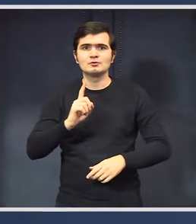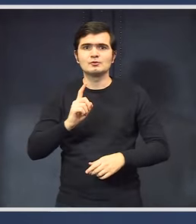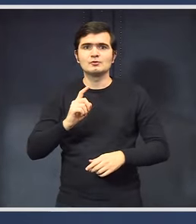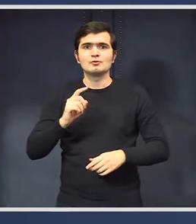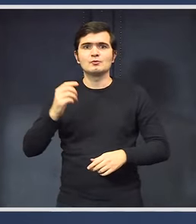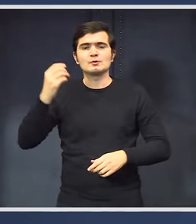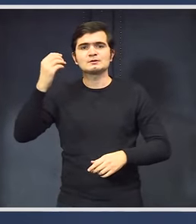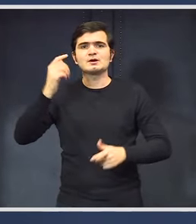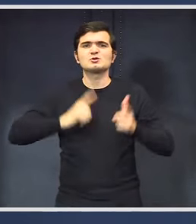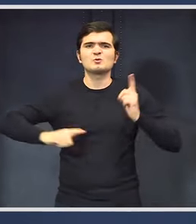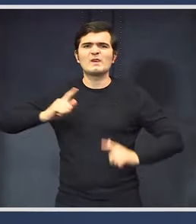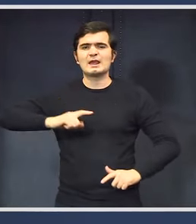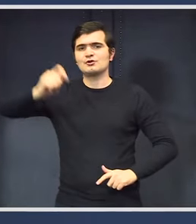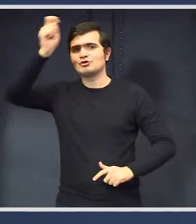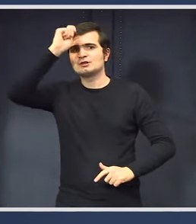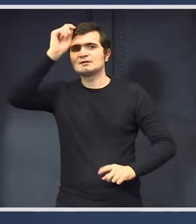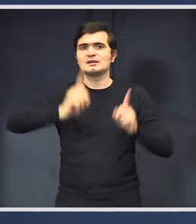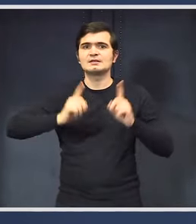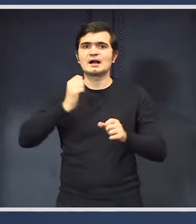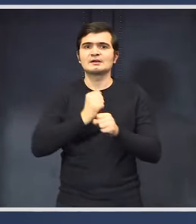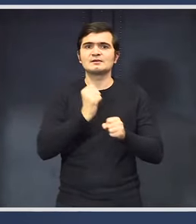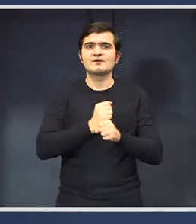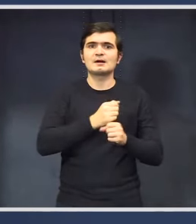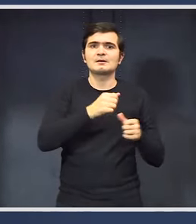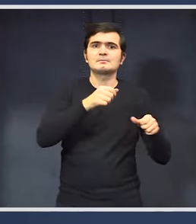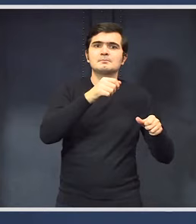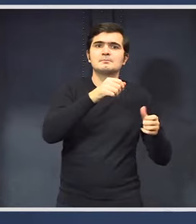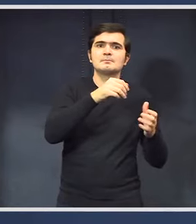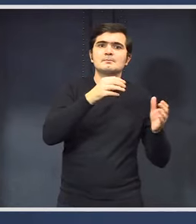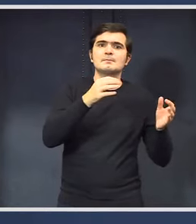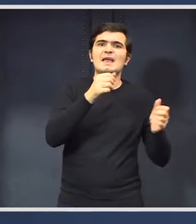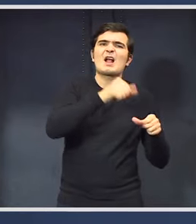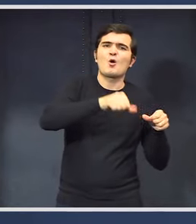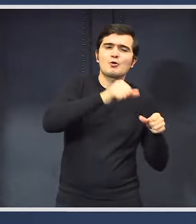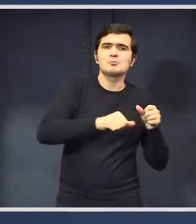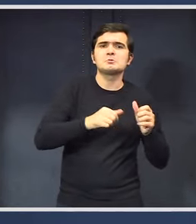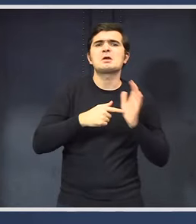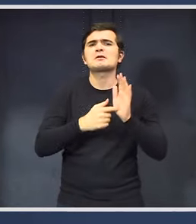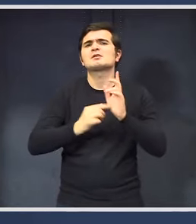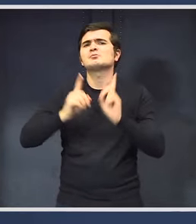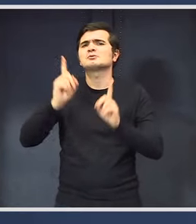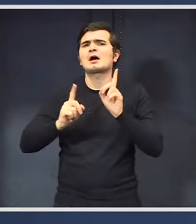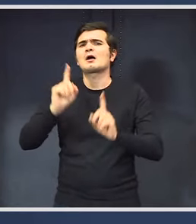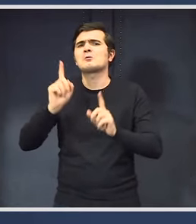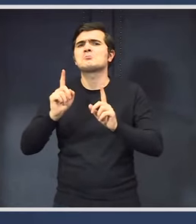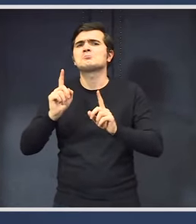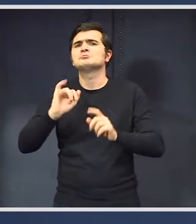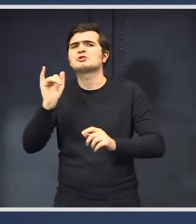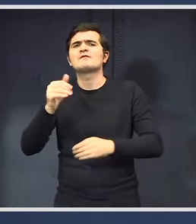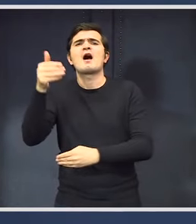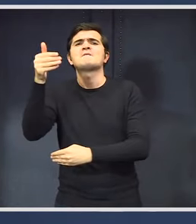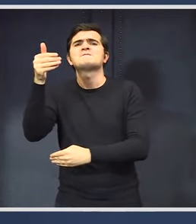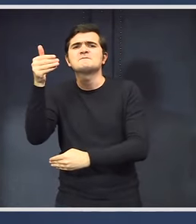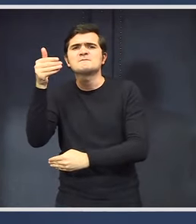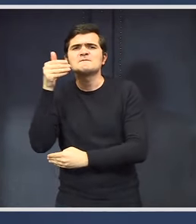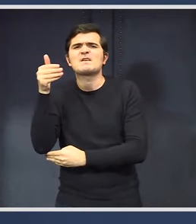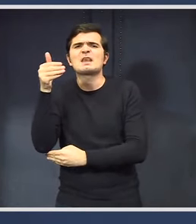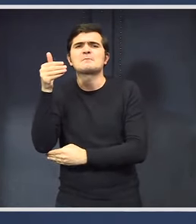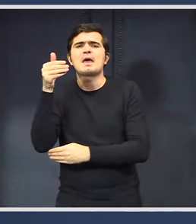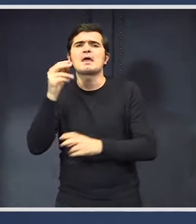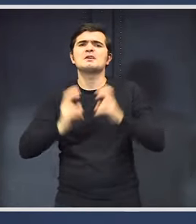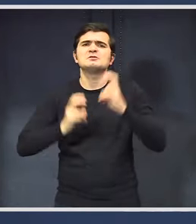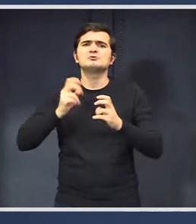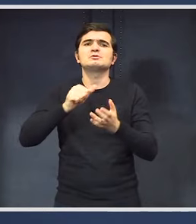spezele cetățenilor în sensul în care ce garanții avem că nu vor fi companii sau instituții care vor da afară oamenii